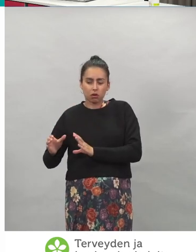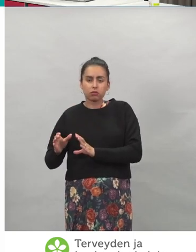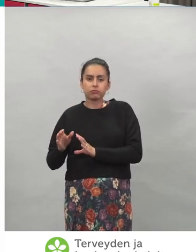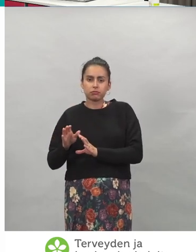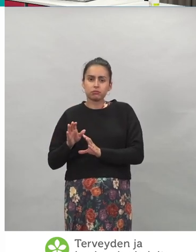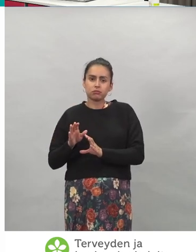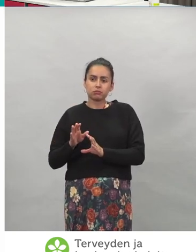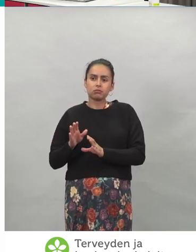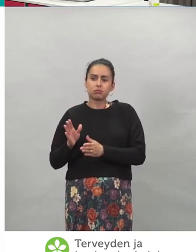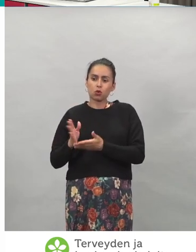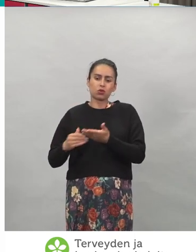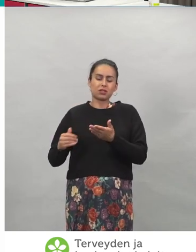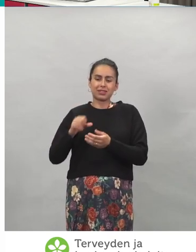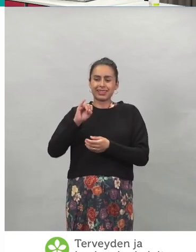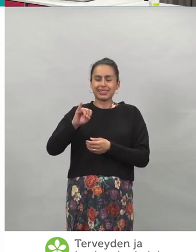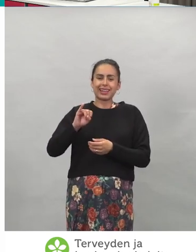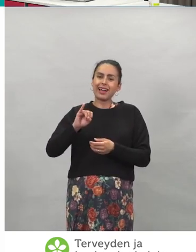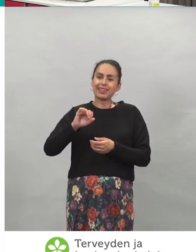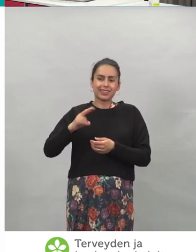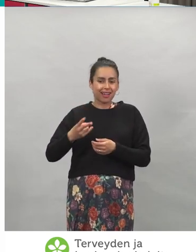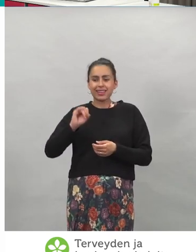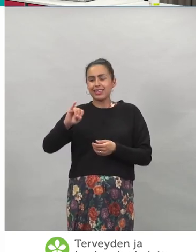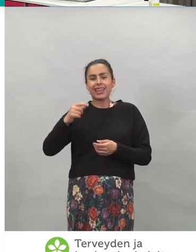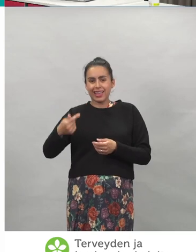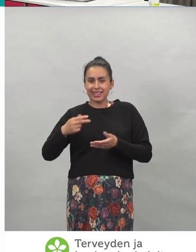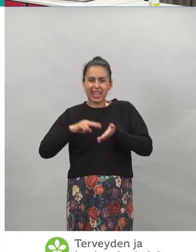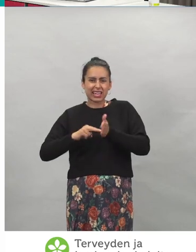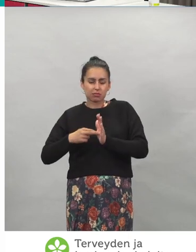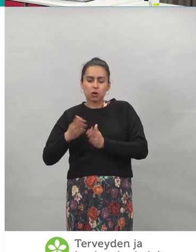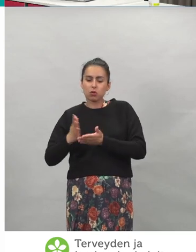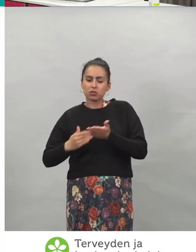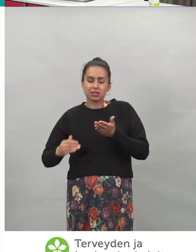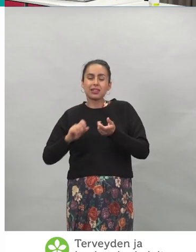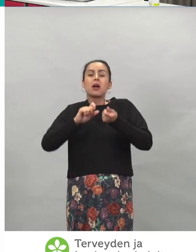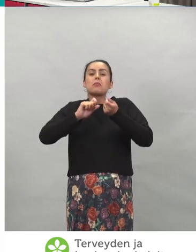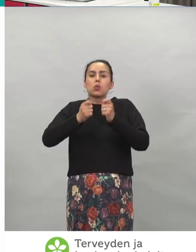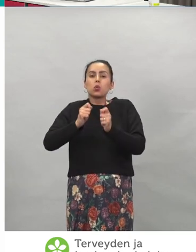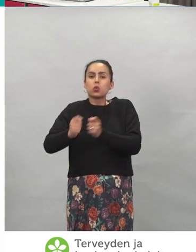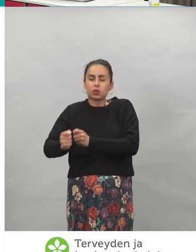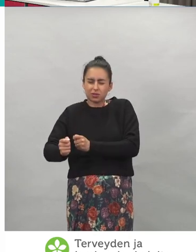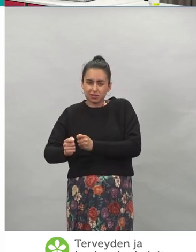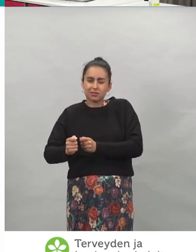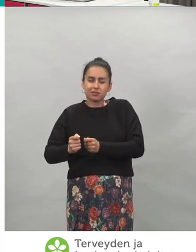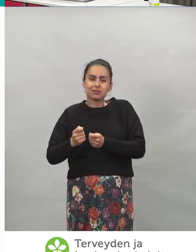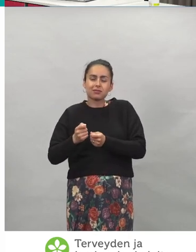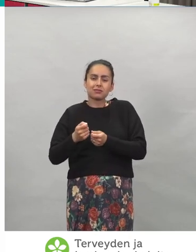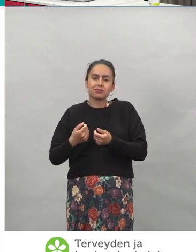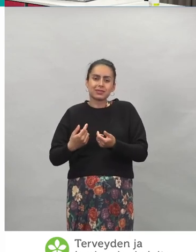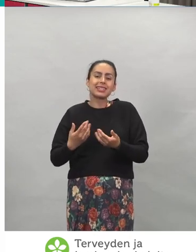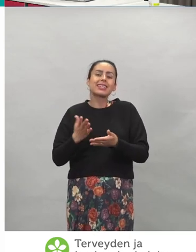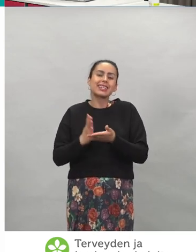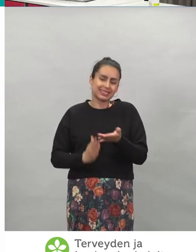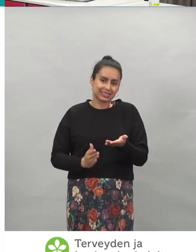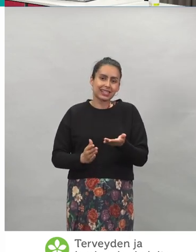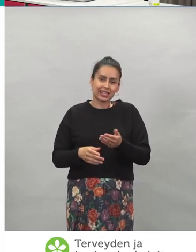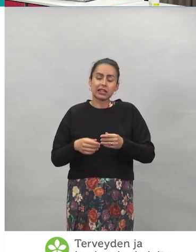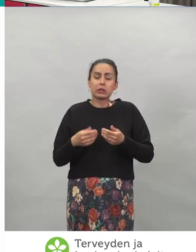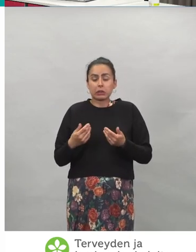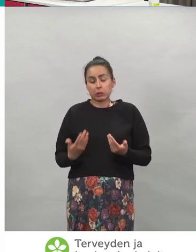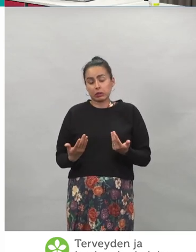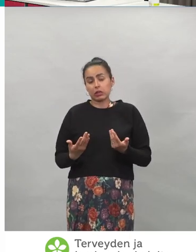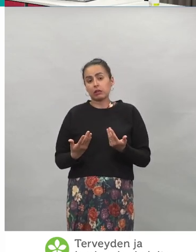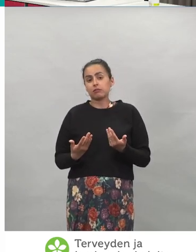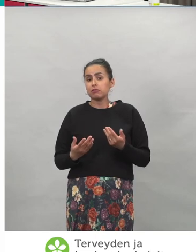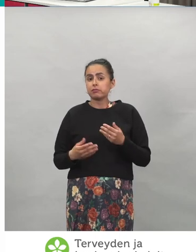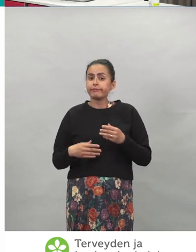osalta, IT-järjestelmän osalta on vielä ne muutostoteutukset kesken, eli niitä siellä parhaillaan tehdään.